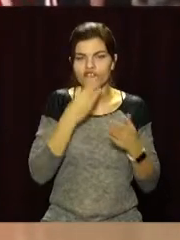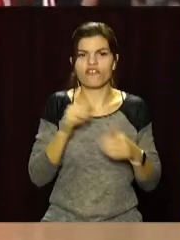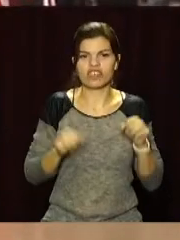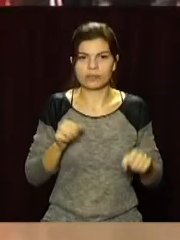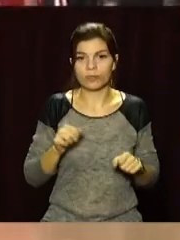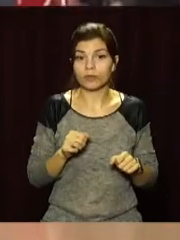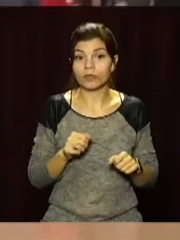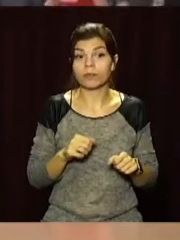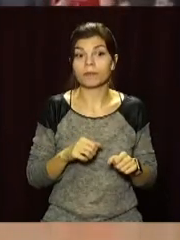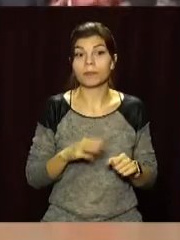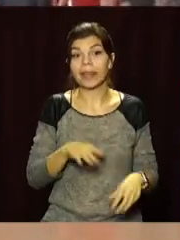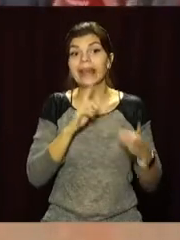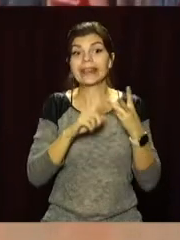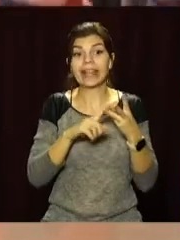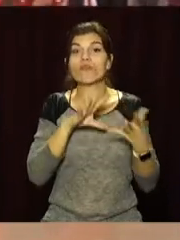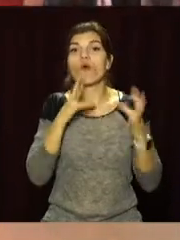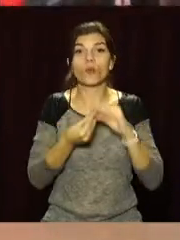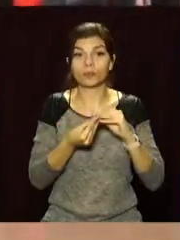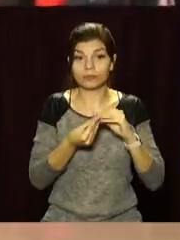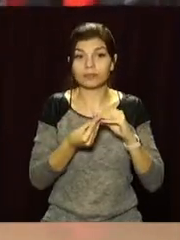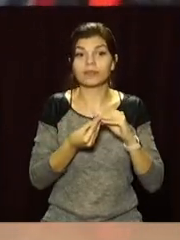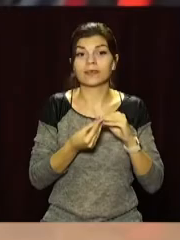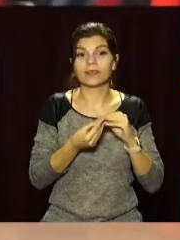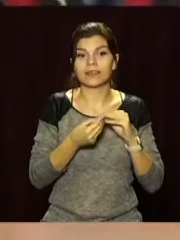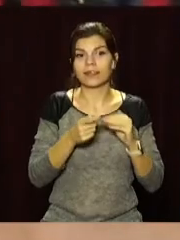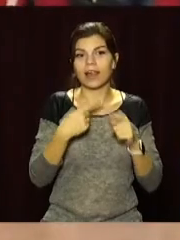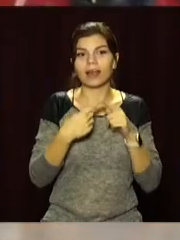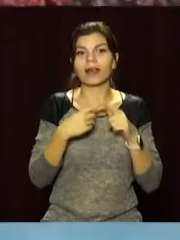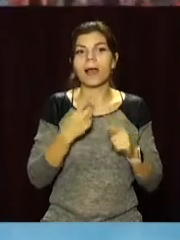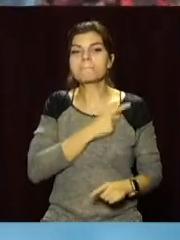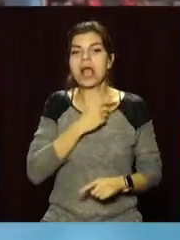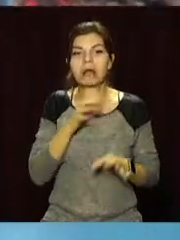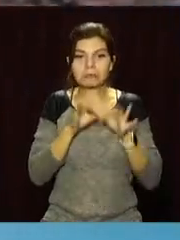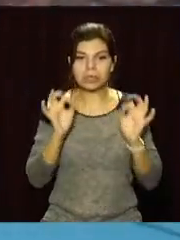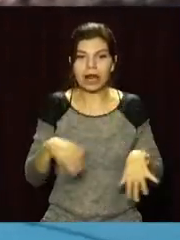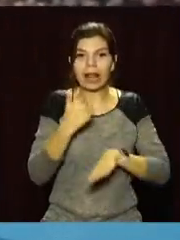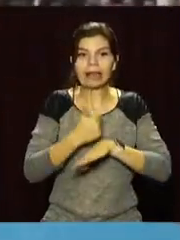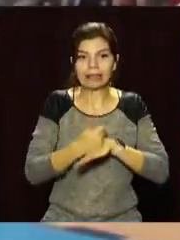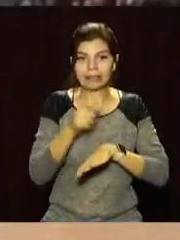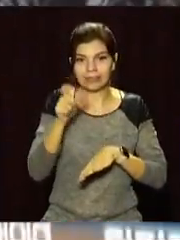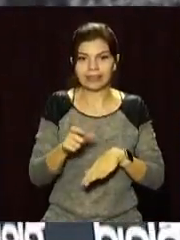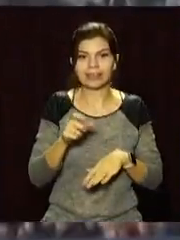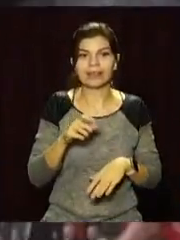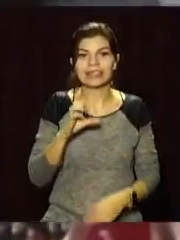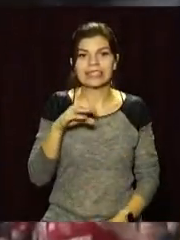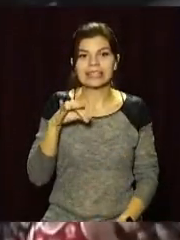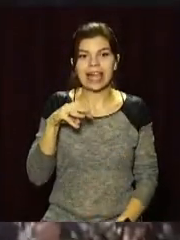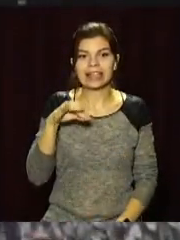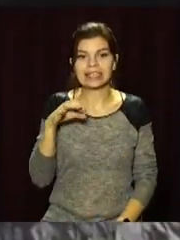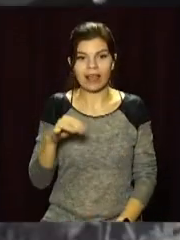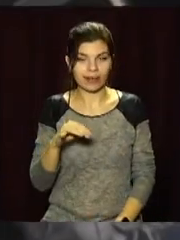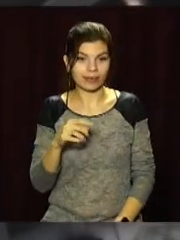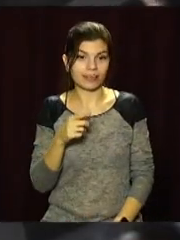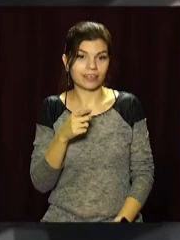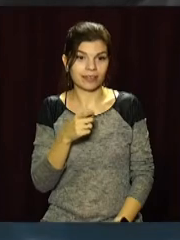У третій та заключній частинах матчу вразили індивідуальною мастерністю лідери господарів – Станіслав Тимофєєнко, Джаред